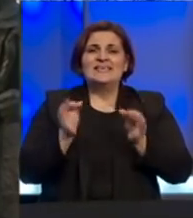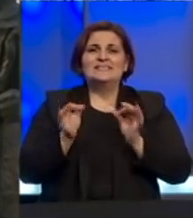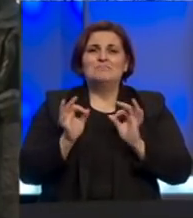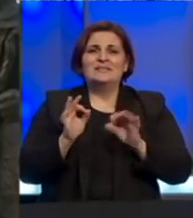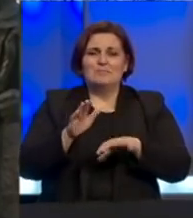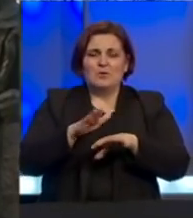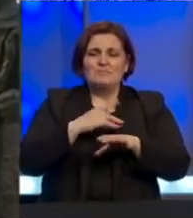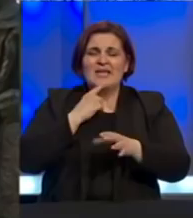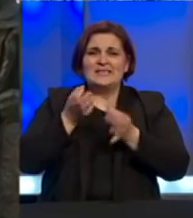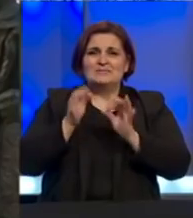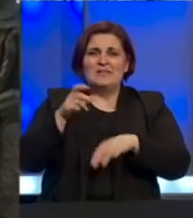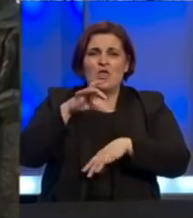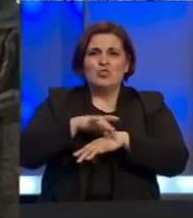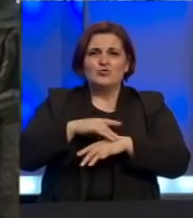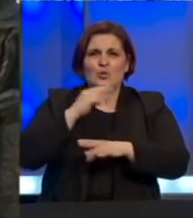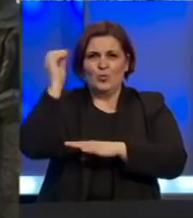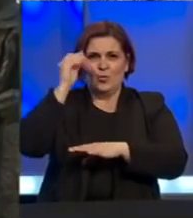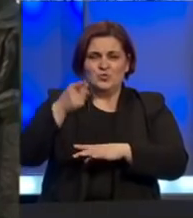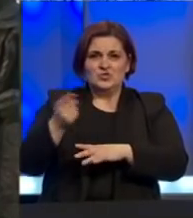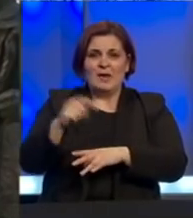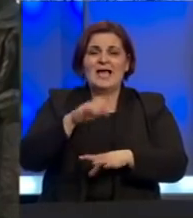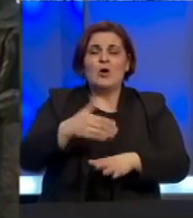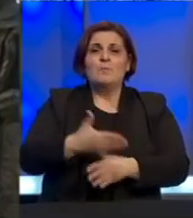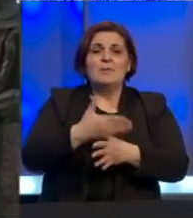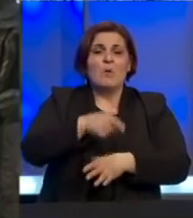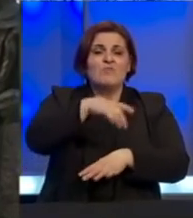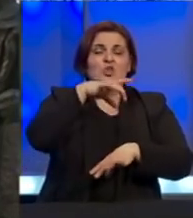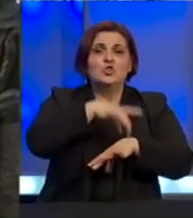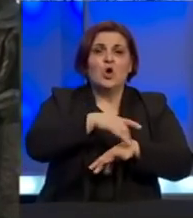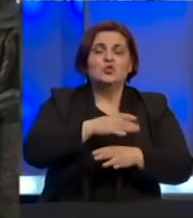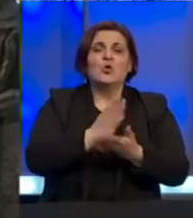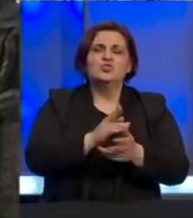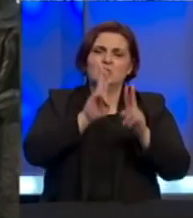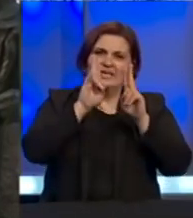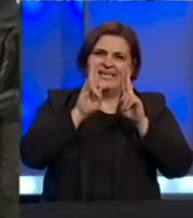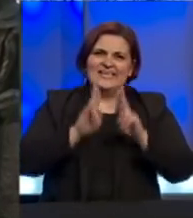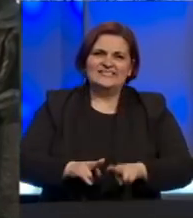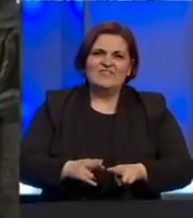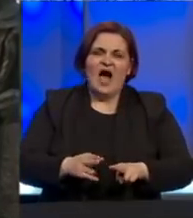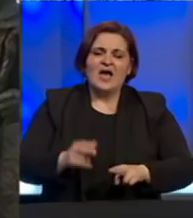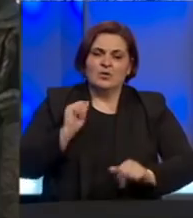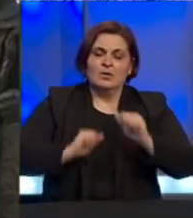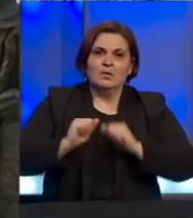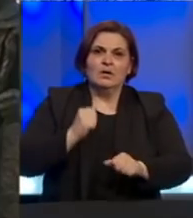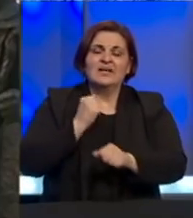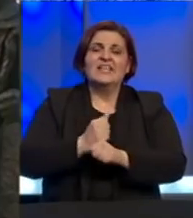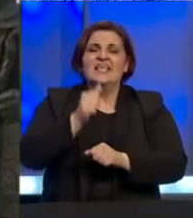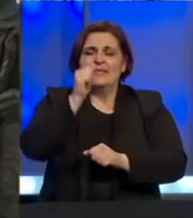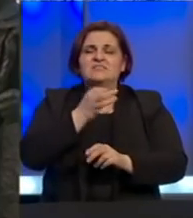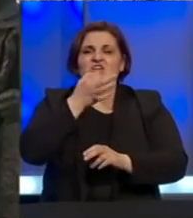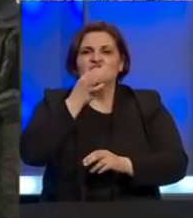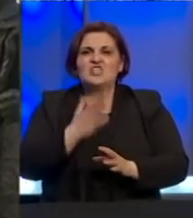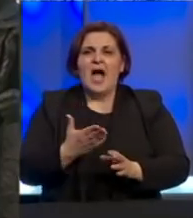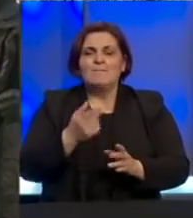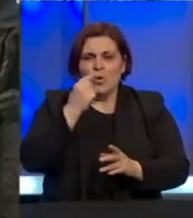lječnika, kako bi pomogli lječnicima koji su u istinu na udaru i kako bi se što bolje